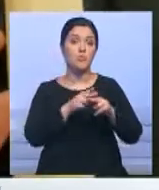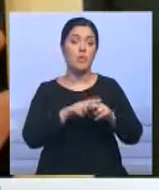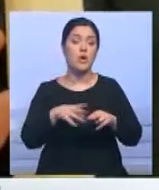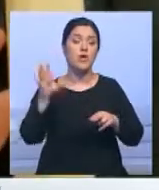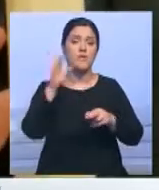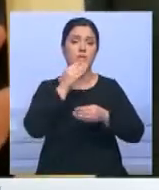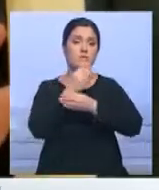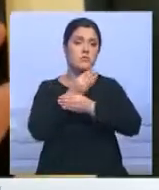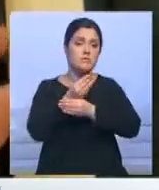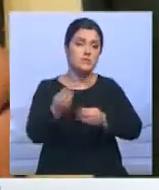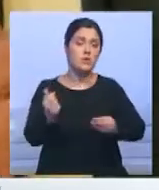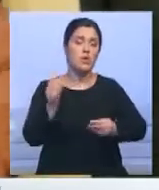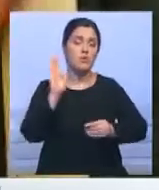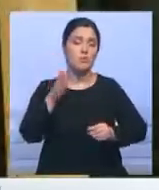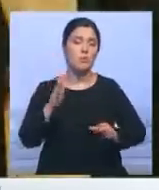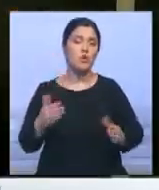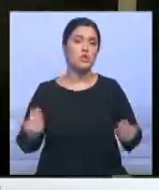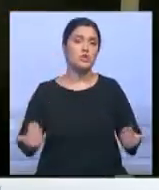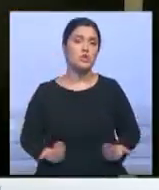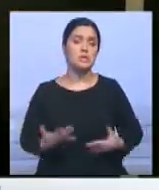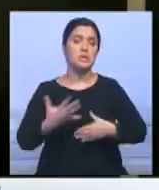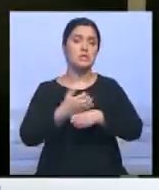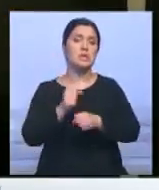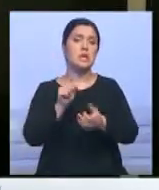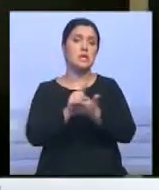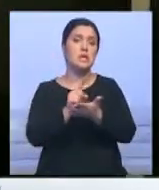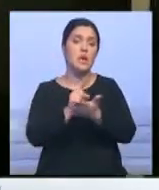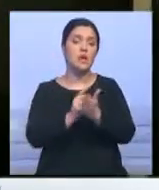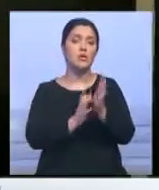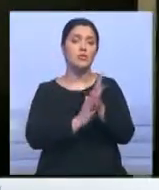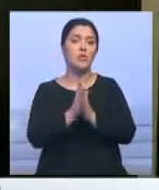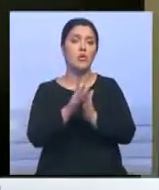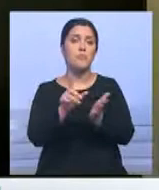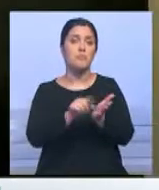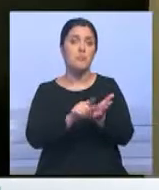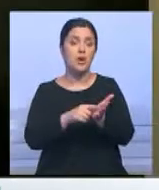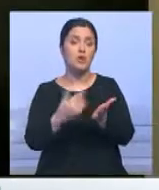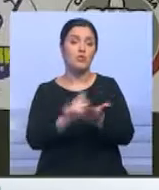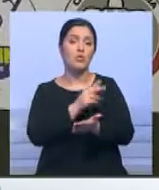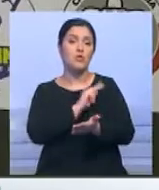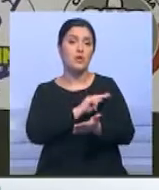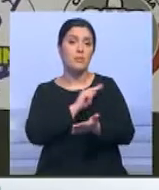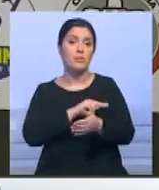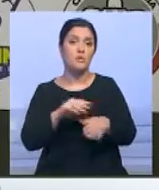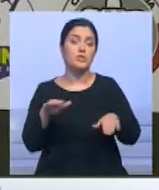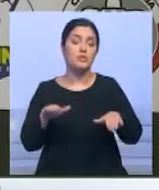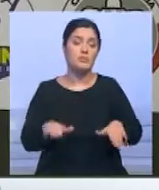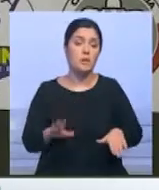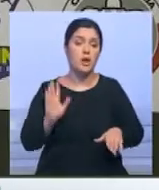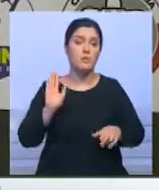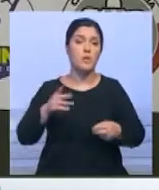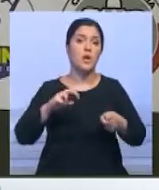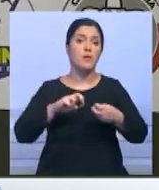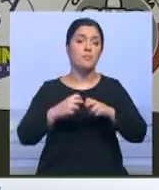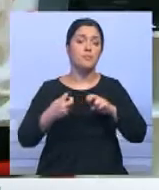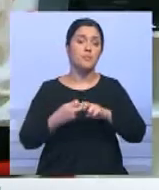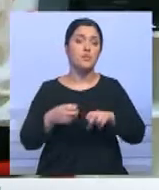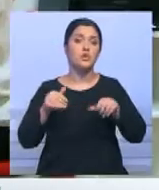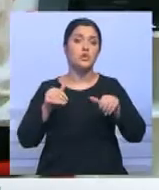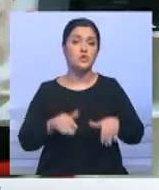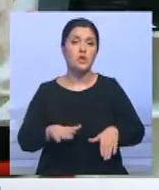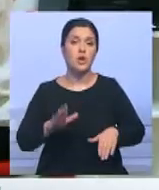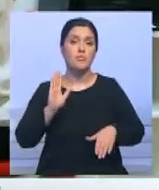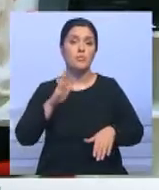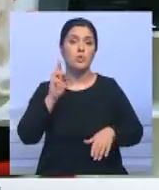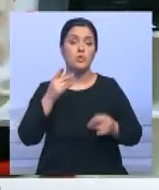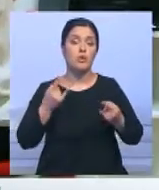все сулят золотые горы. Сокращение налогов, рост пенсий, новые рабочие места, решение острейшей проблемы мигрантов и поощрение